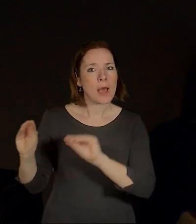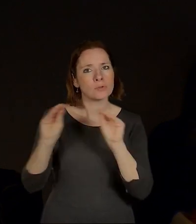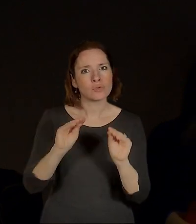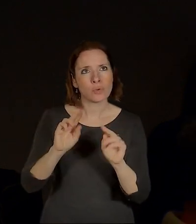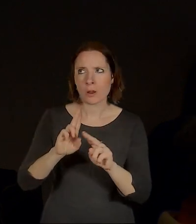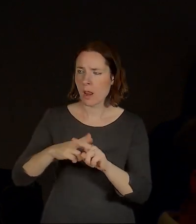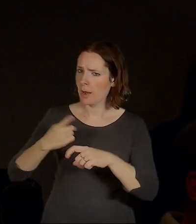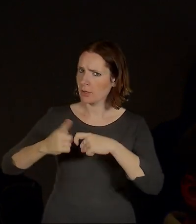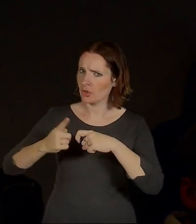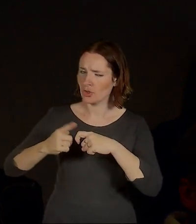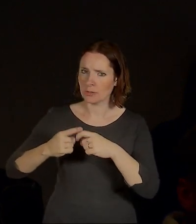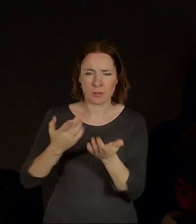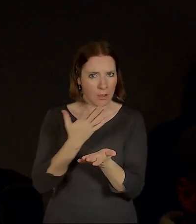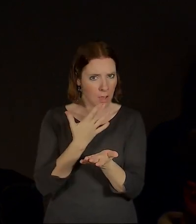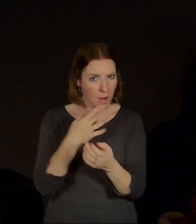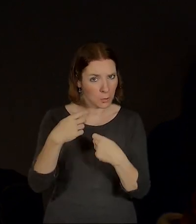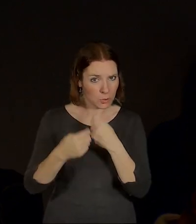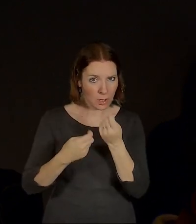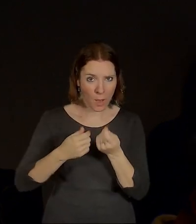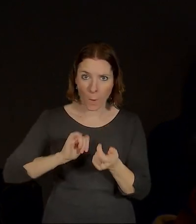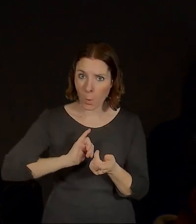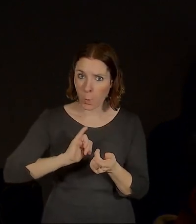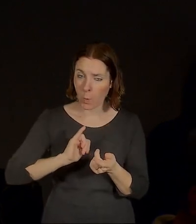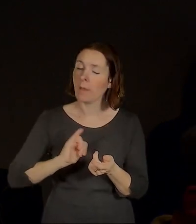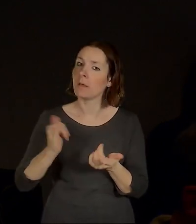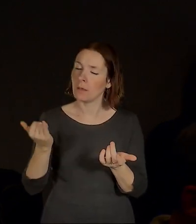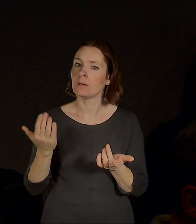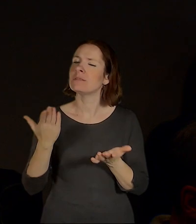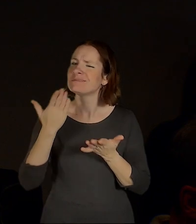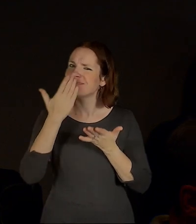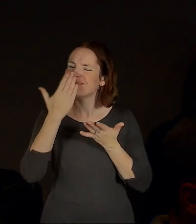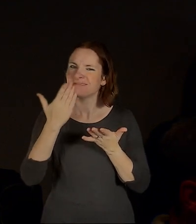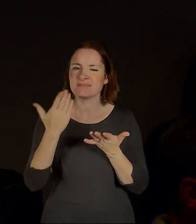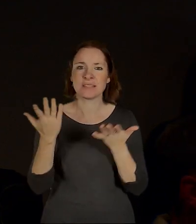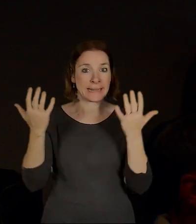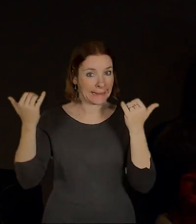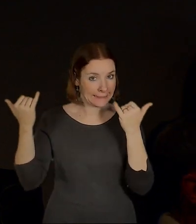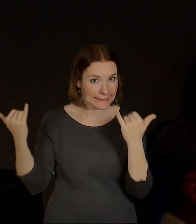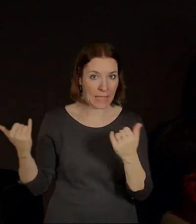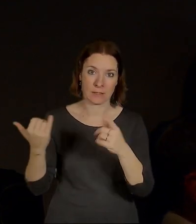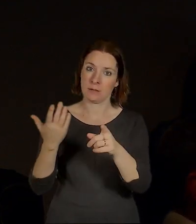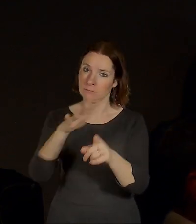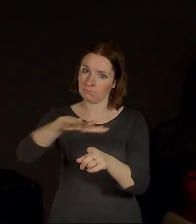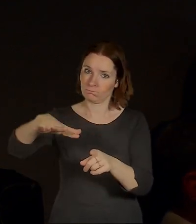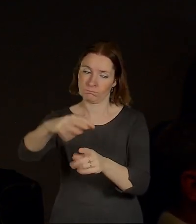přesunuje tak, že dneska je to určeno jako nějaké